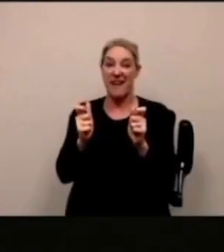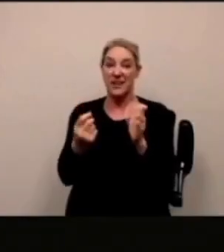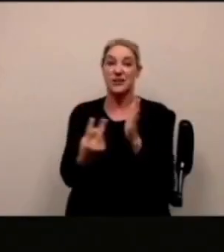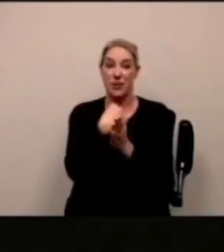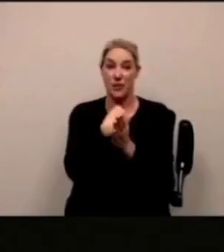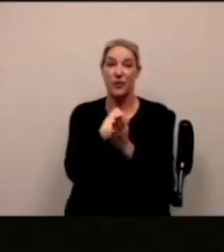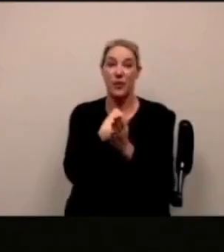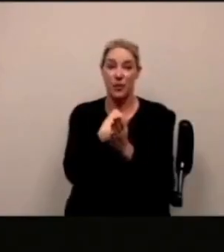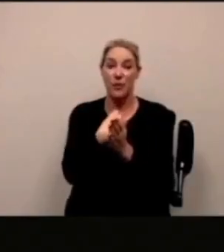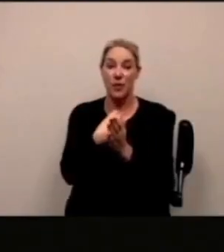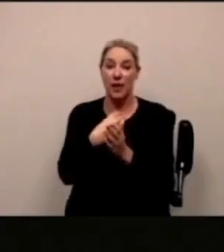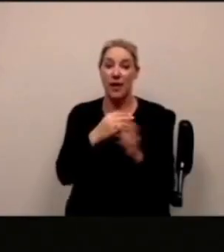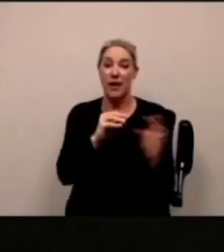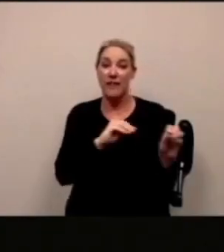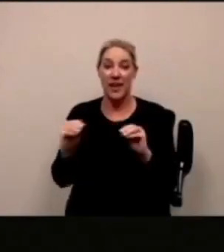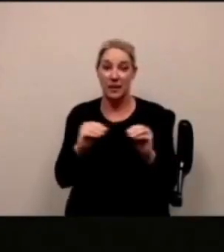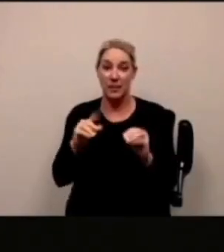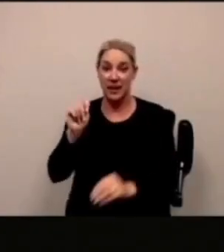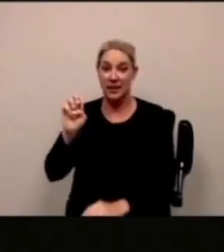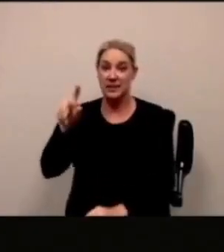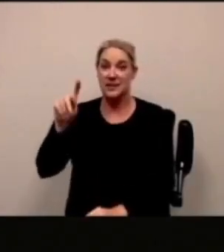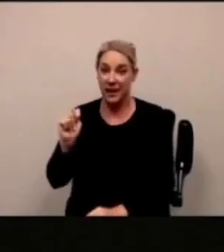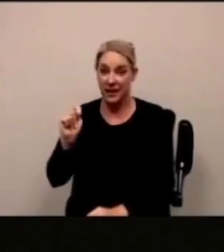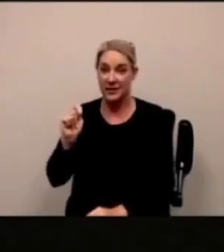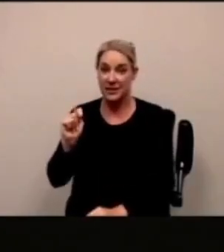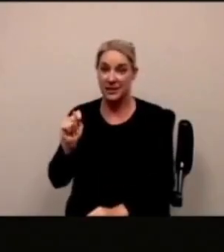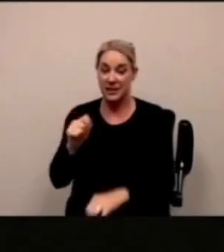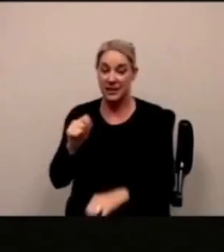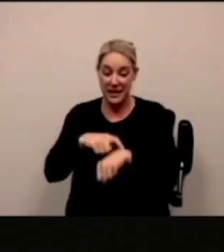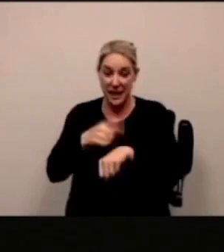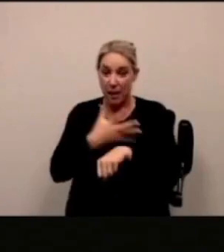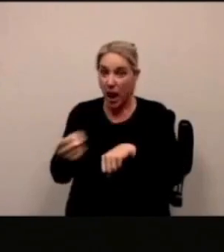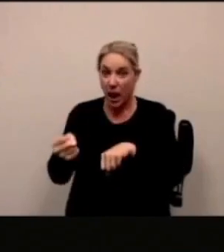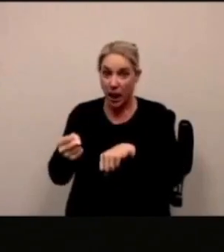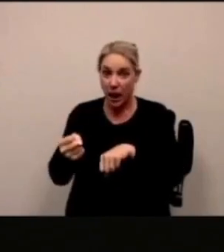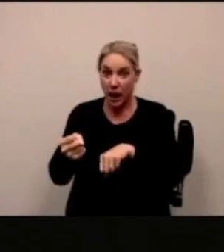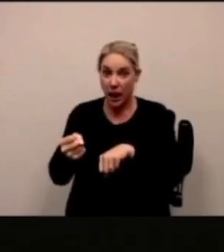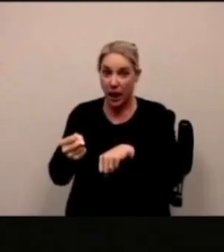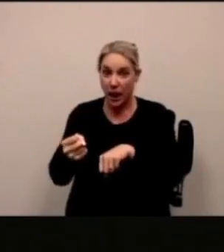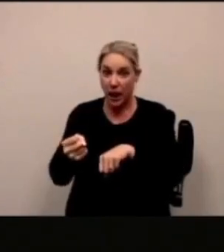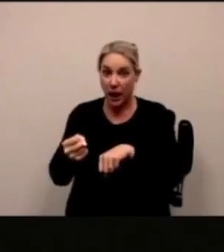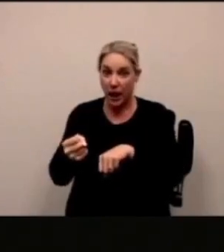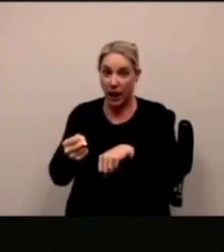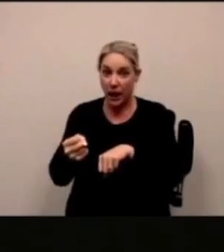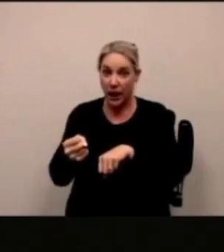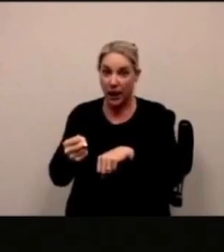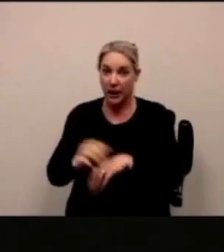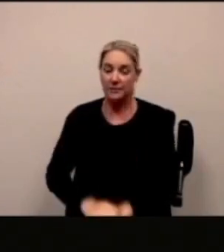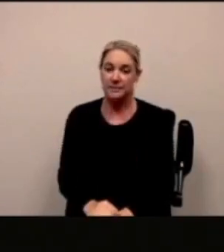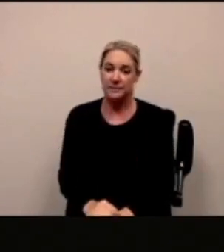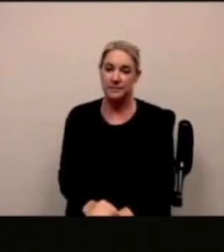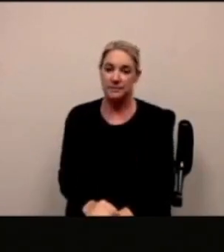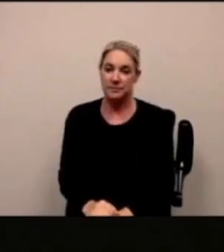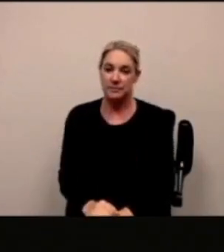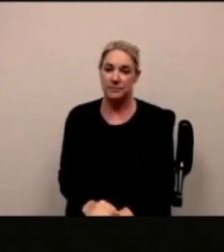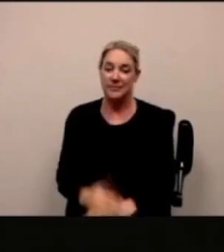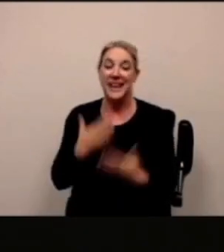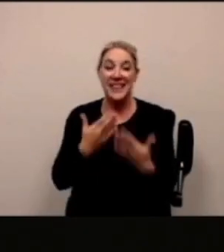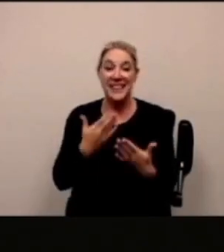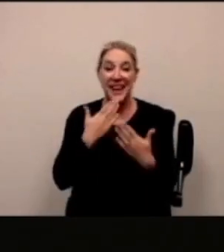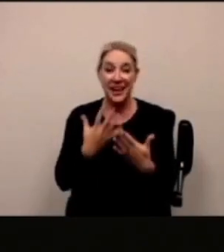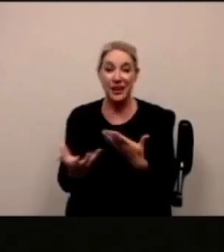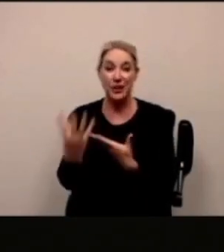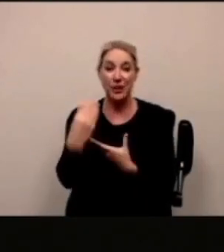e metti il puntaggio e metti ogni lettera e vabbè questo è un ripasso rapido del progetto animato ma